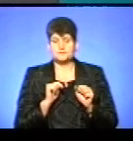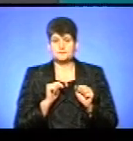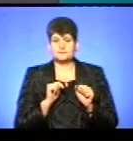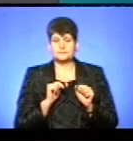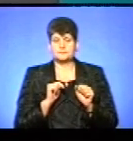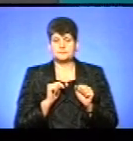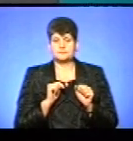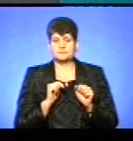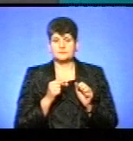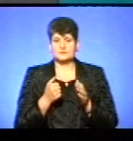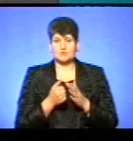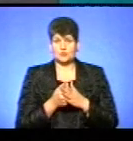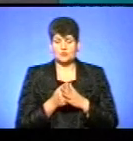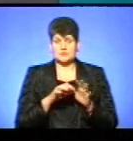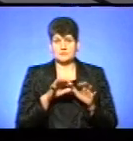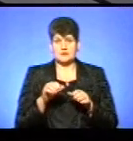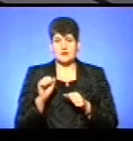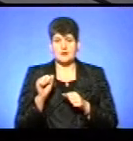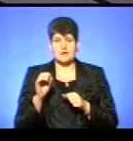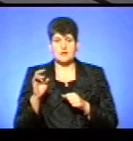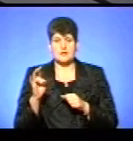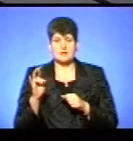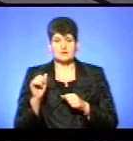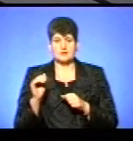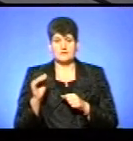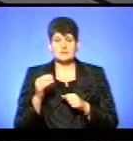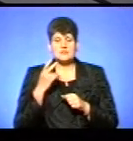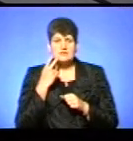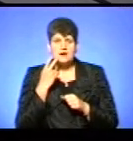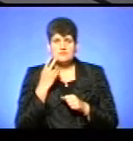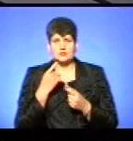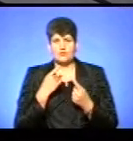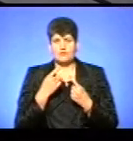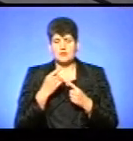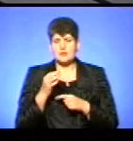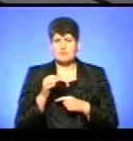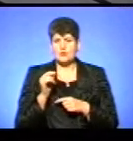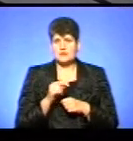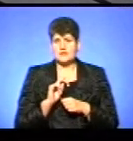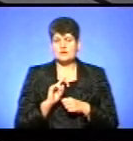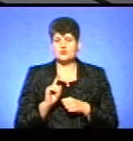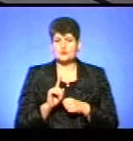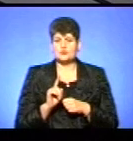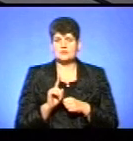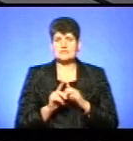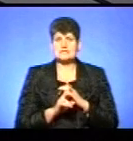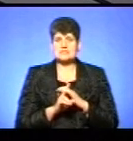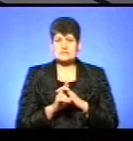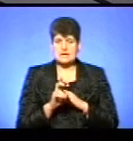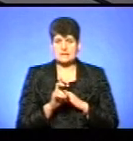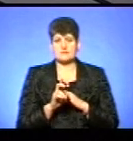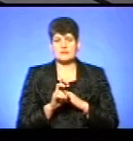до зняття анафеми, завжди говорили про те, що церква